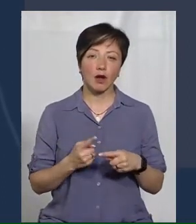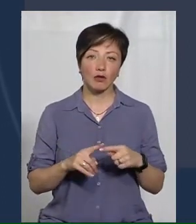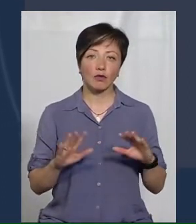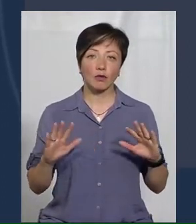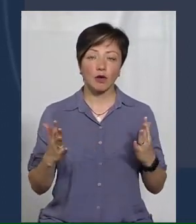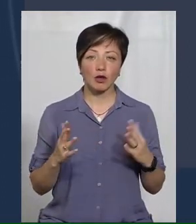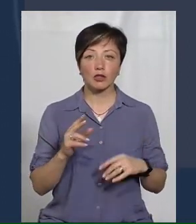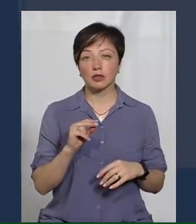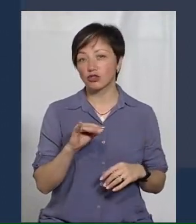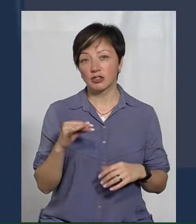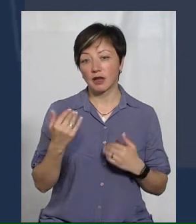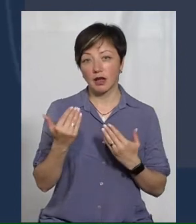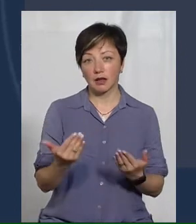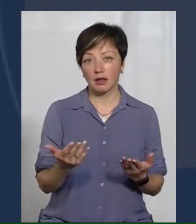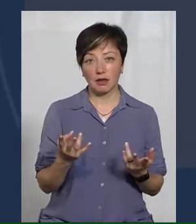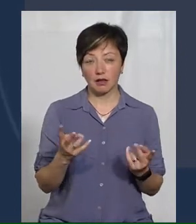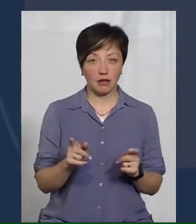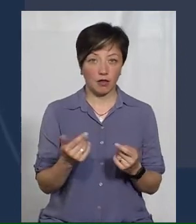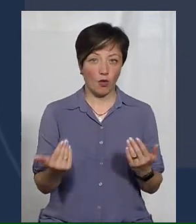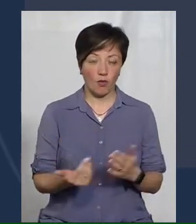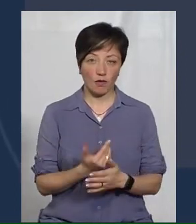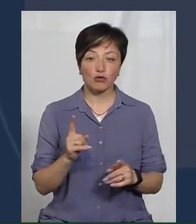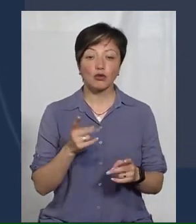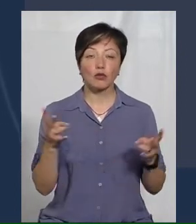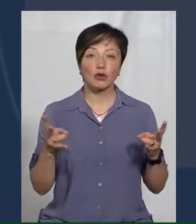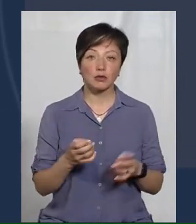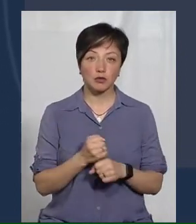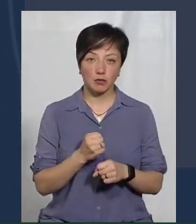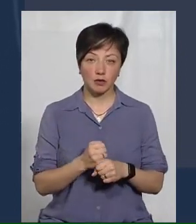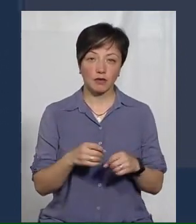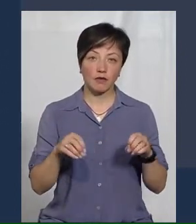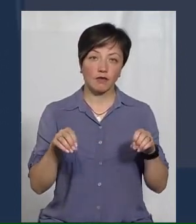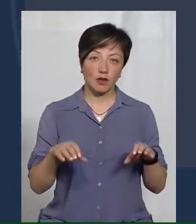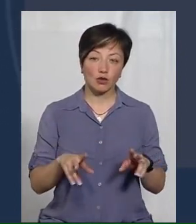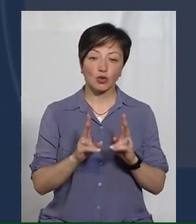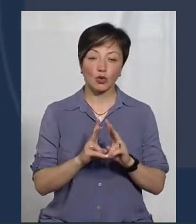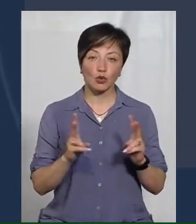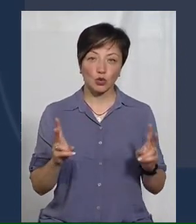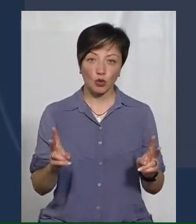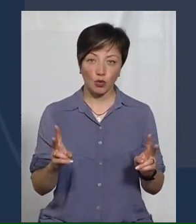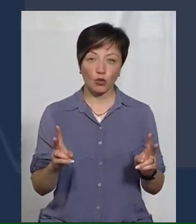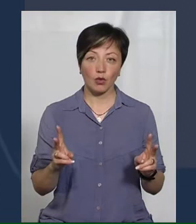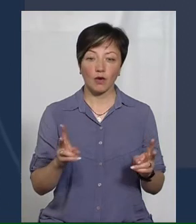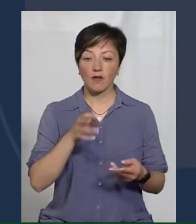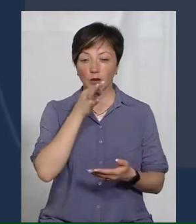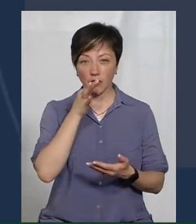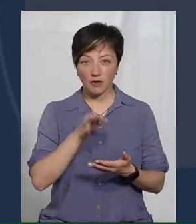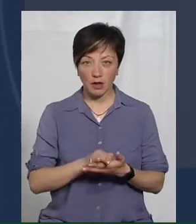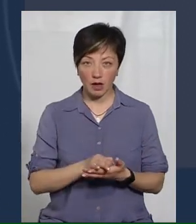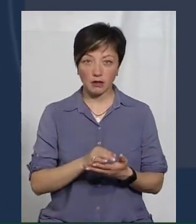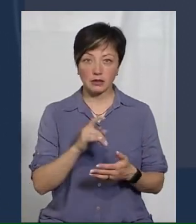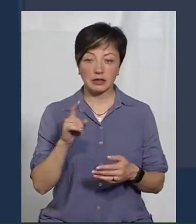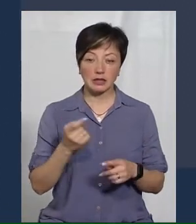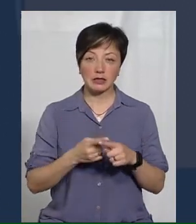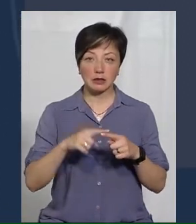ситуація для них взагалі – це не відкриття. Що для цього було потрібно? Вирішити, хто візьме на себе відповідальність за ці пам